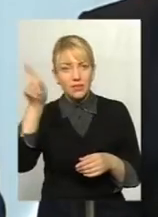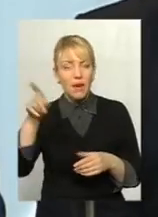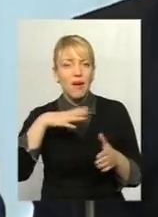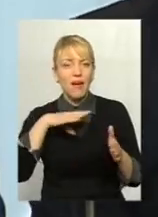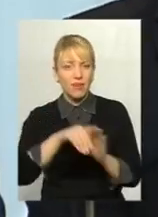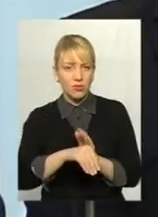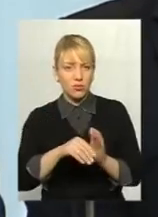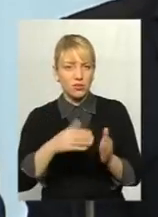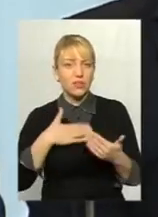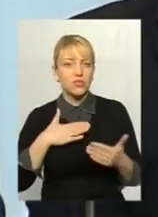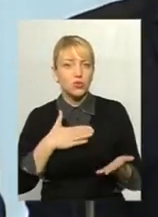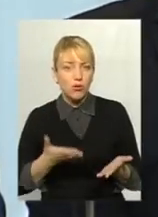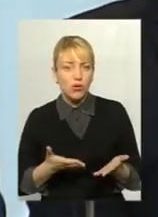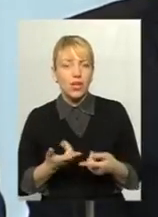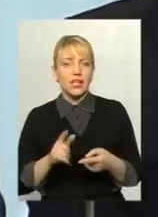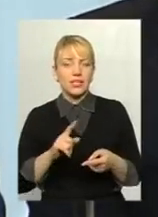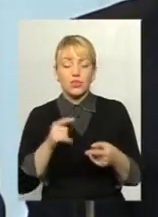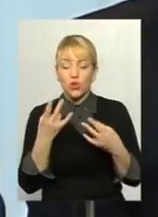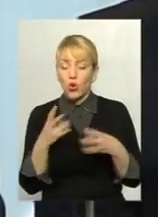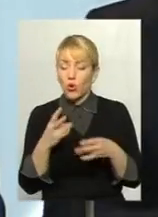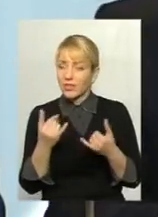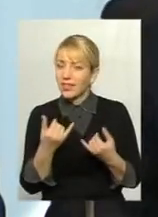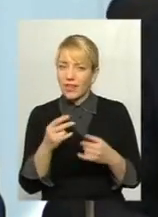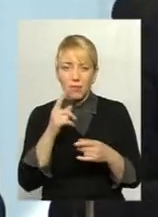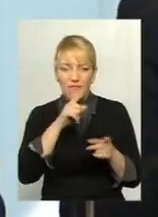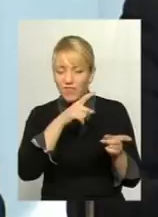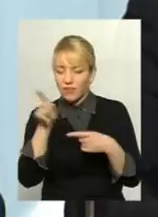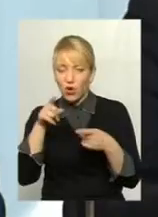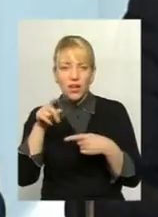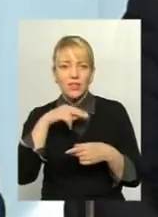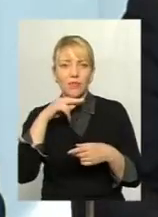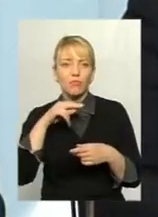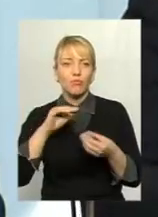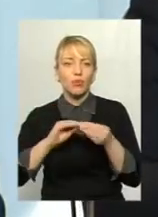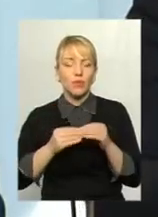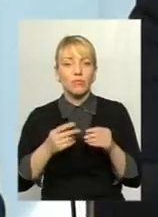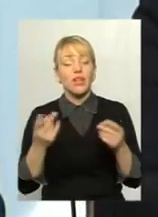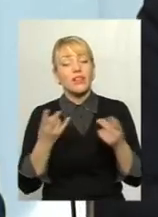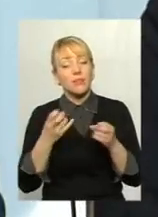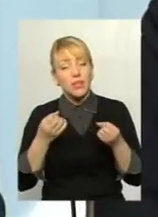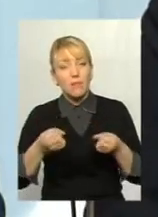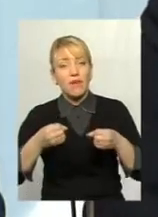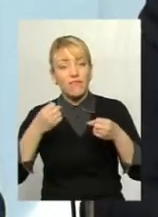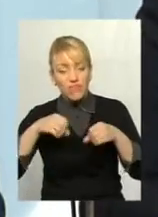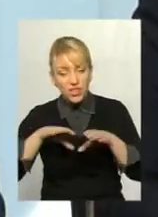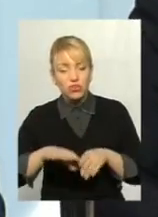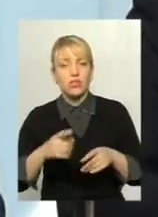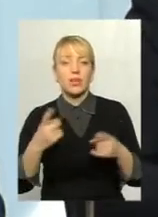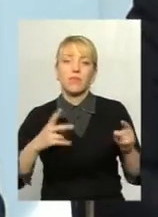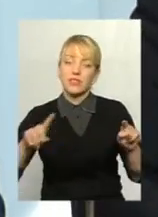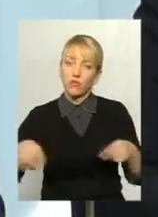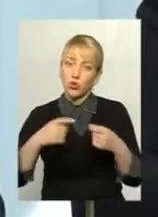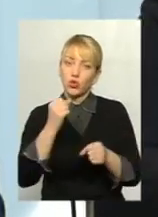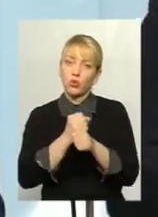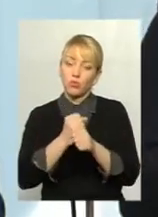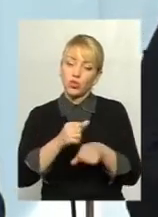зрозуміла, що сьогодні не треба відволікати суспільство від тих проблем, треба їх вирішувати, які є. Нам треба створювати робочі місця, бо вони є джерелом наповнення